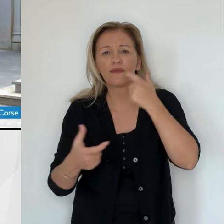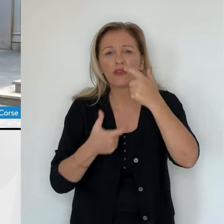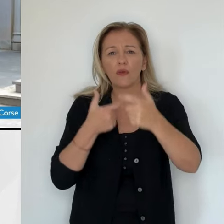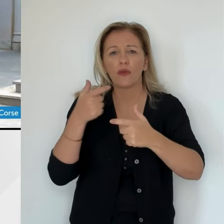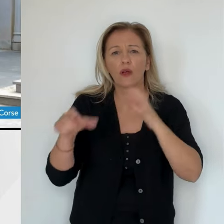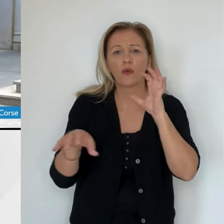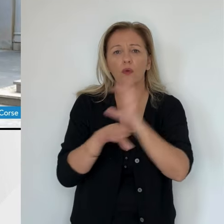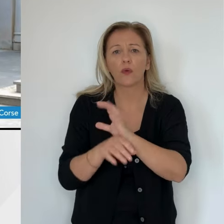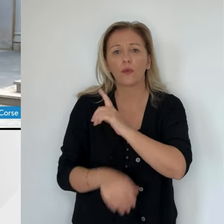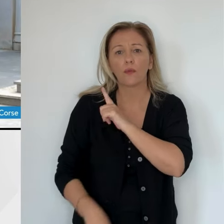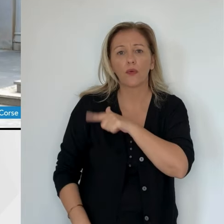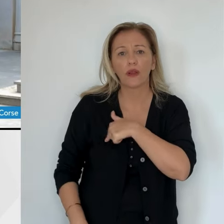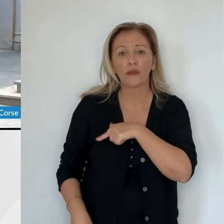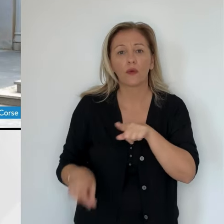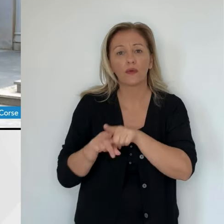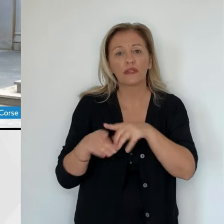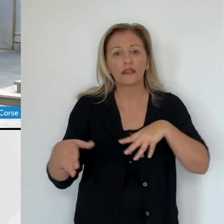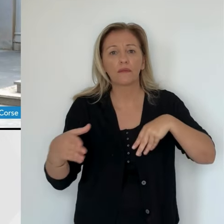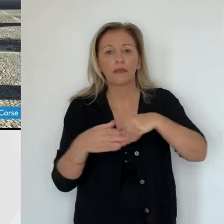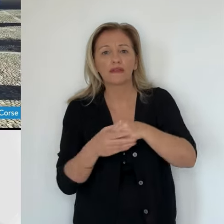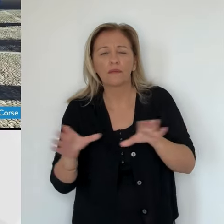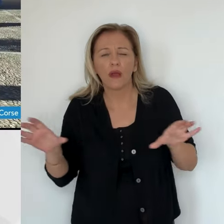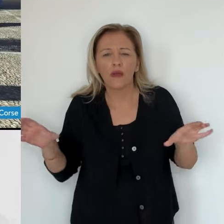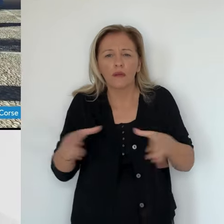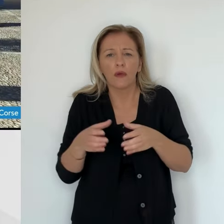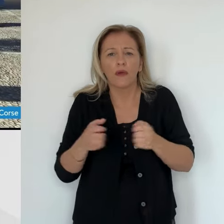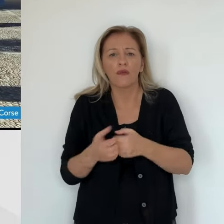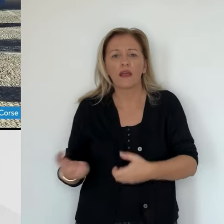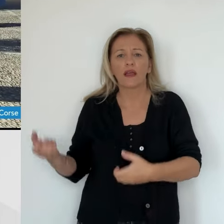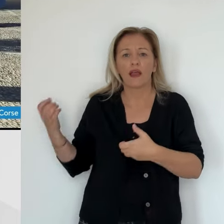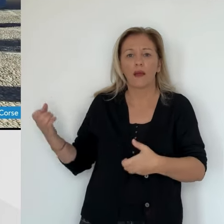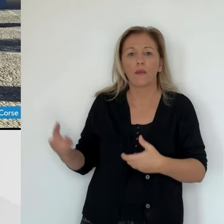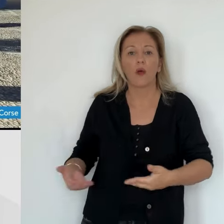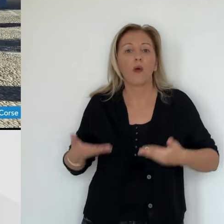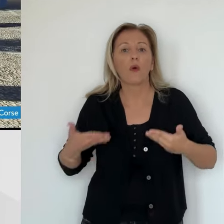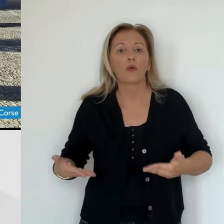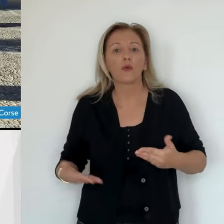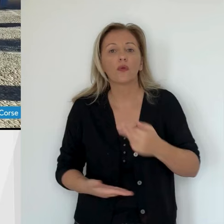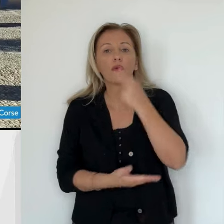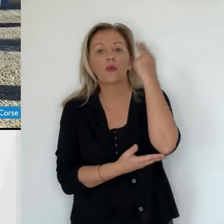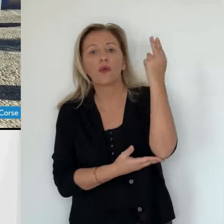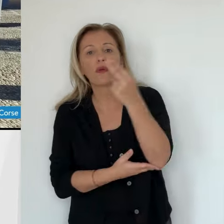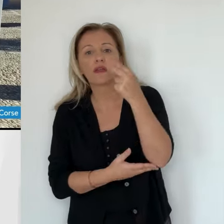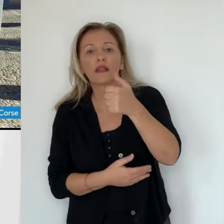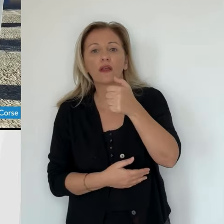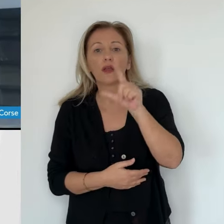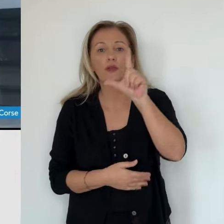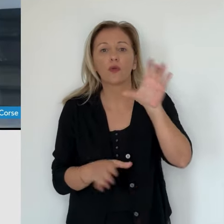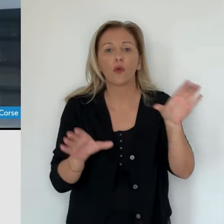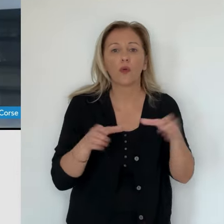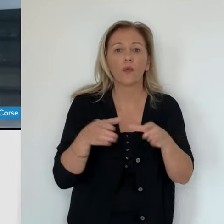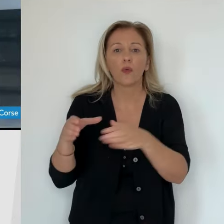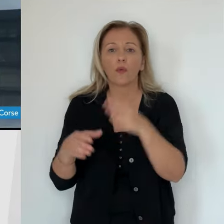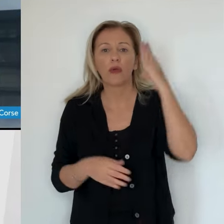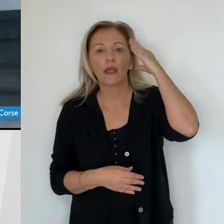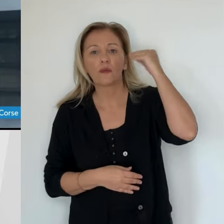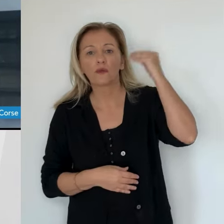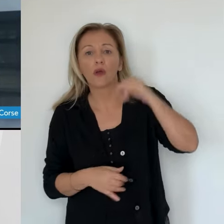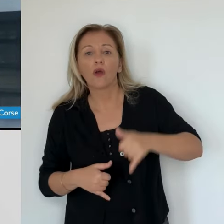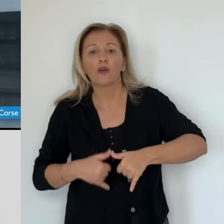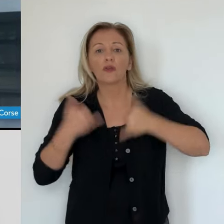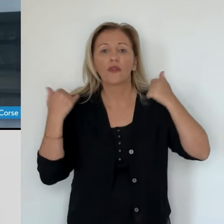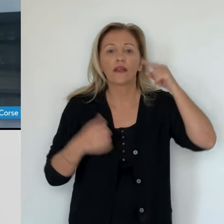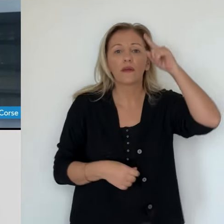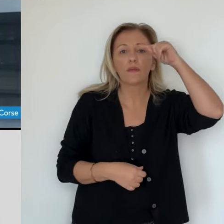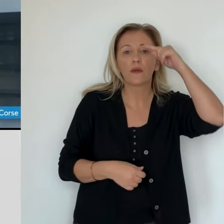et la participation armée à un attroupement. A l'université de Corse aujourd'hui, la Juventu Paolina et la Juventu Independentista